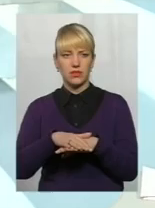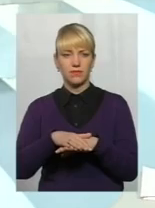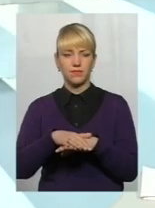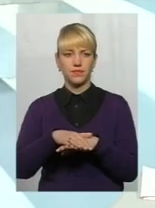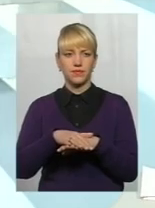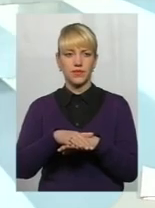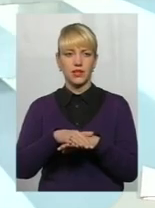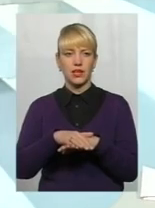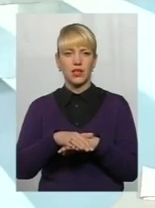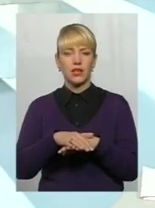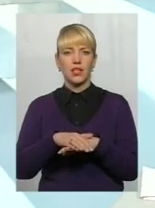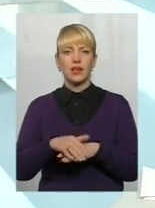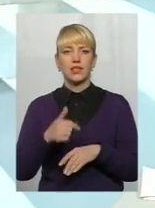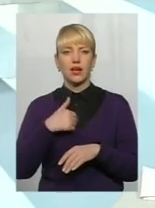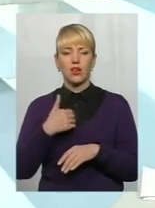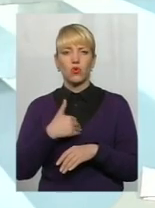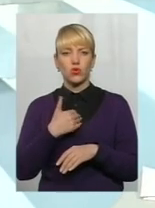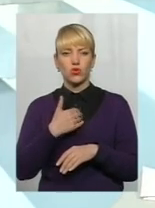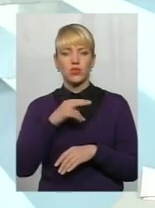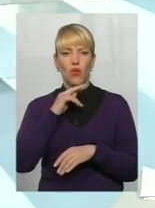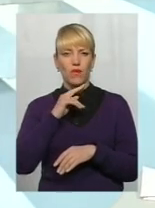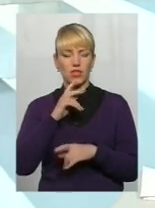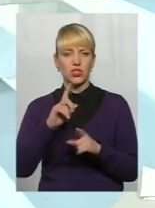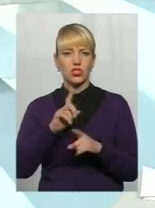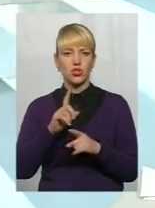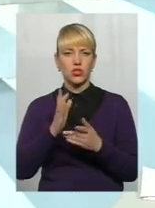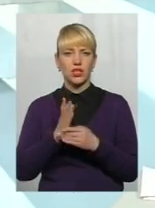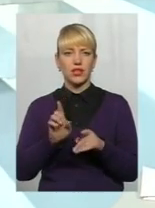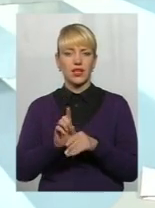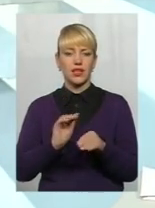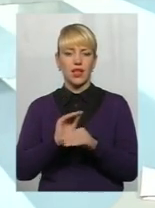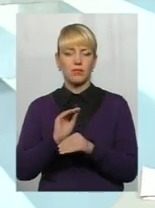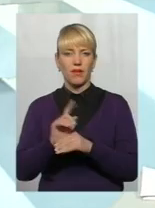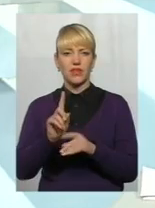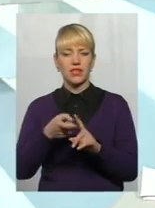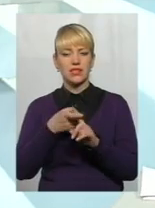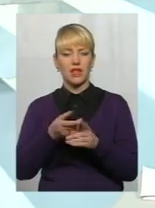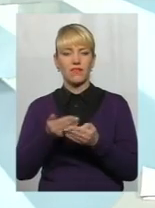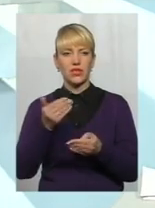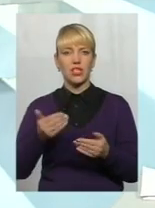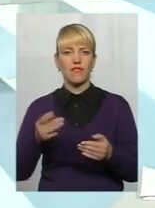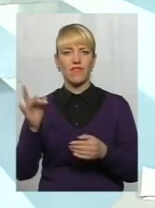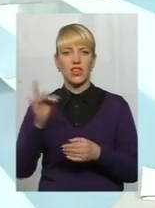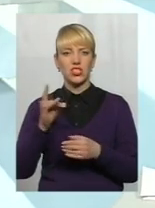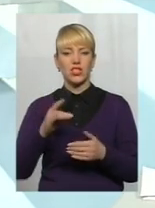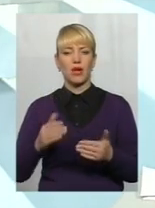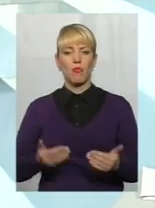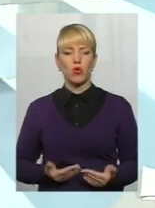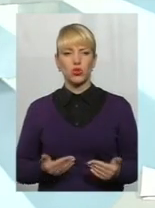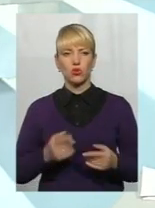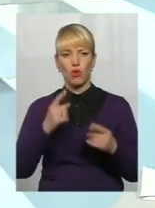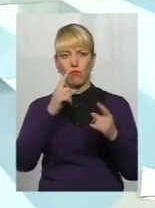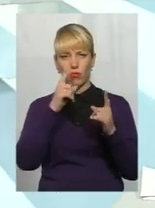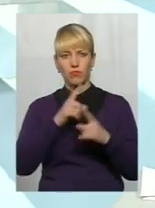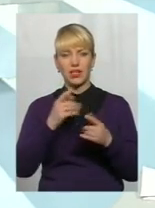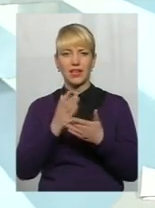В даному випадку я хочу зауважити, що є такі надбавки, які залежать від величини прожиткового мінімуму, а є такі